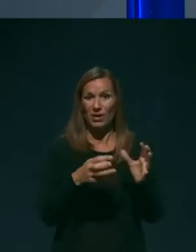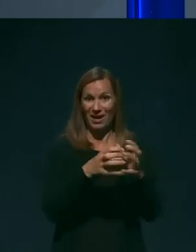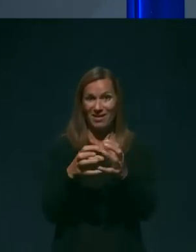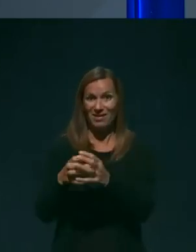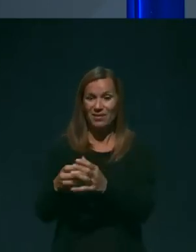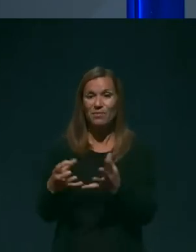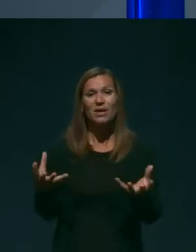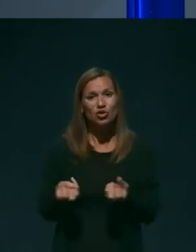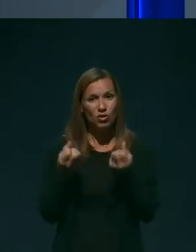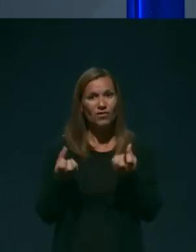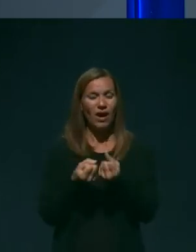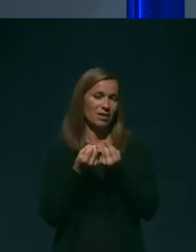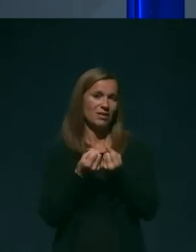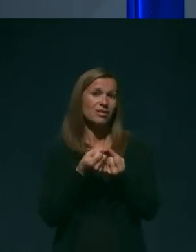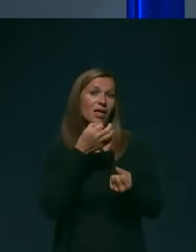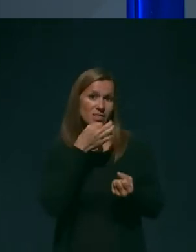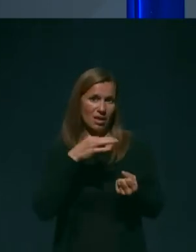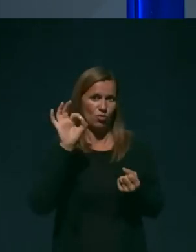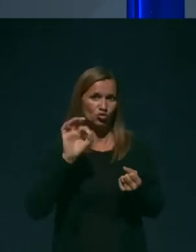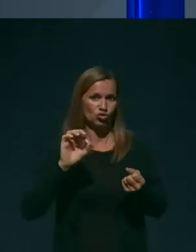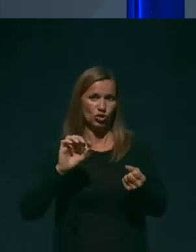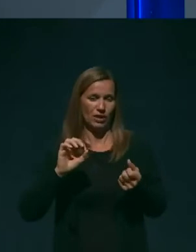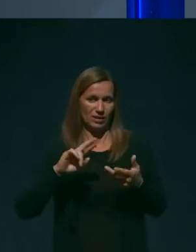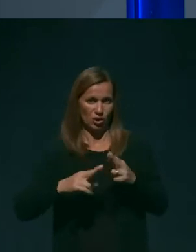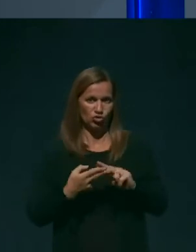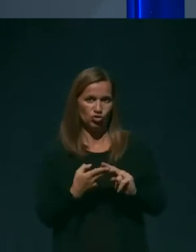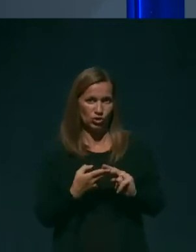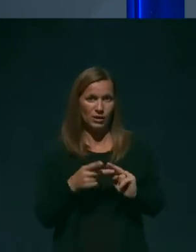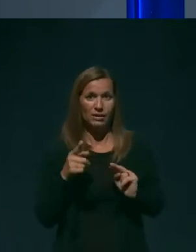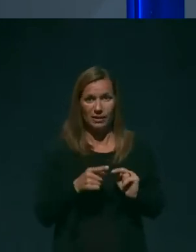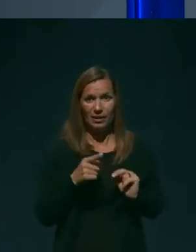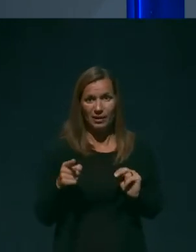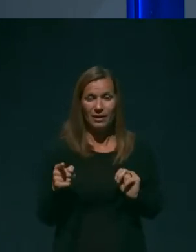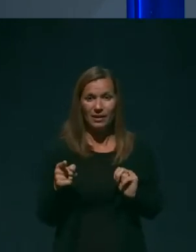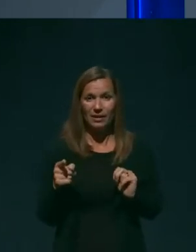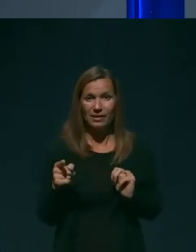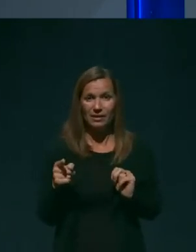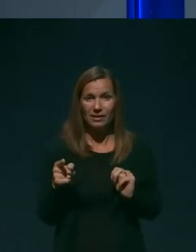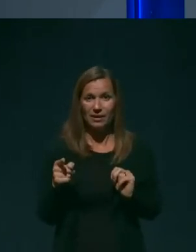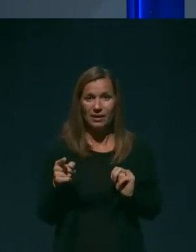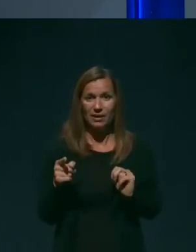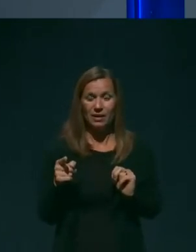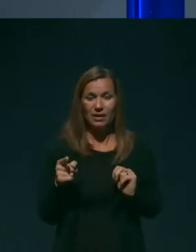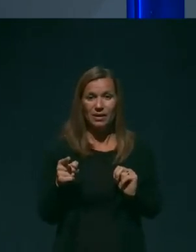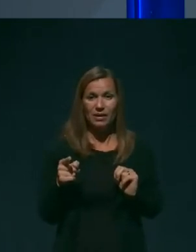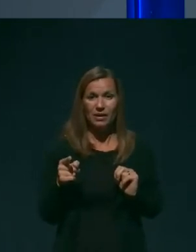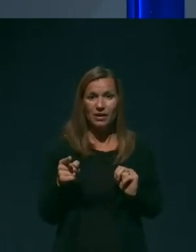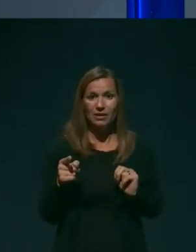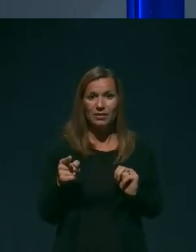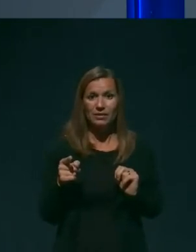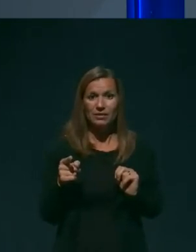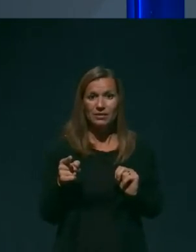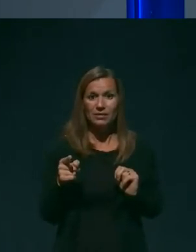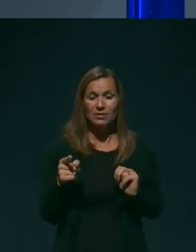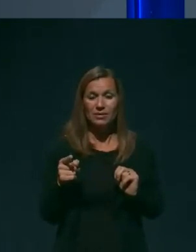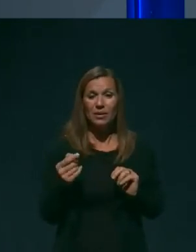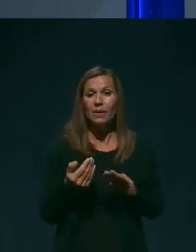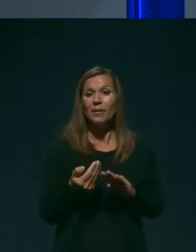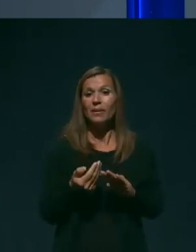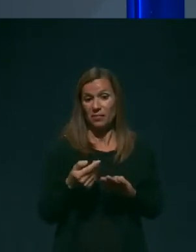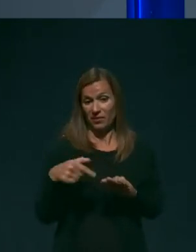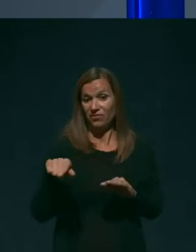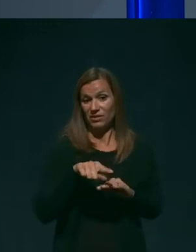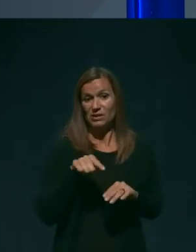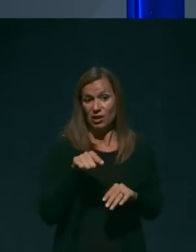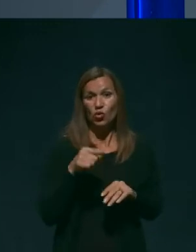optimalen način in da je temu tako, boste slišali spravi, lahko rečem, iz prve roke